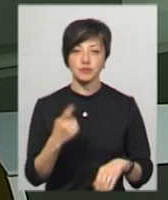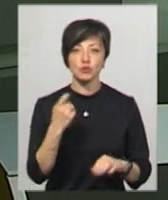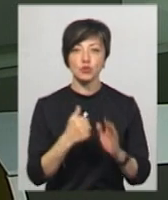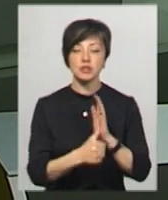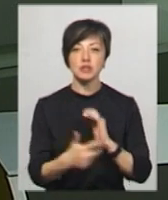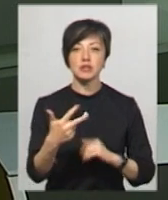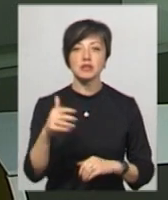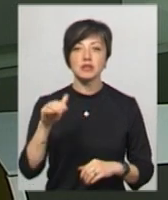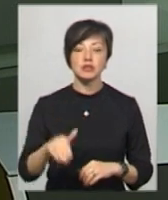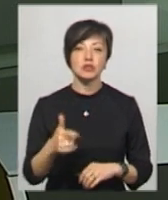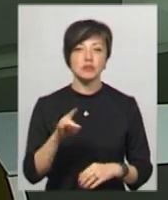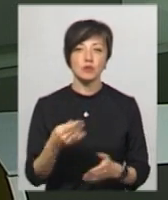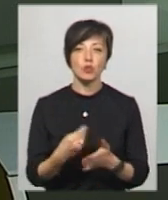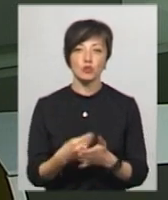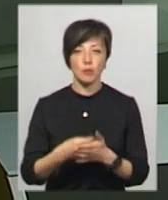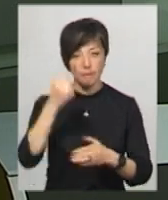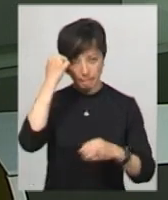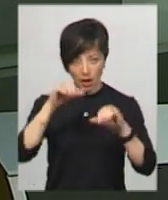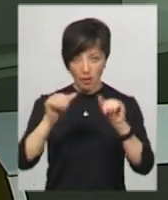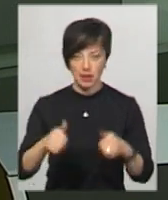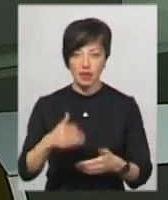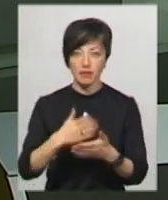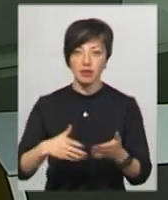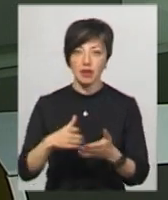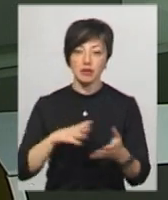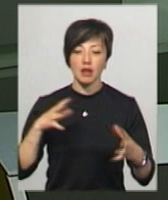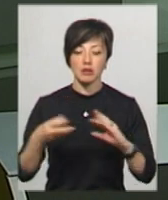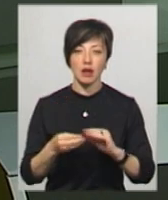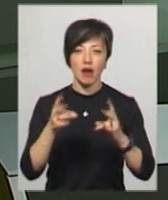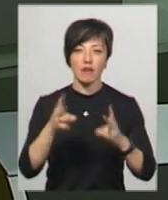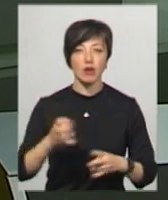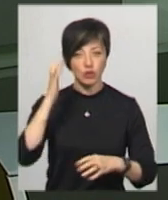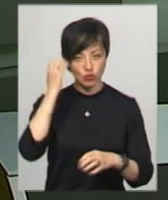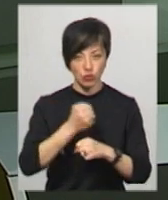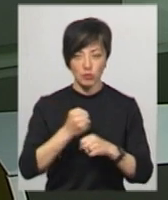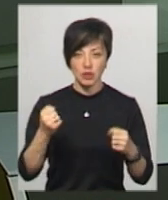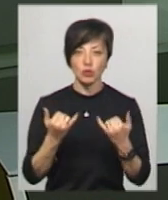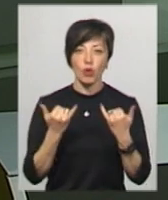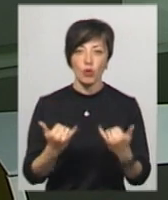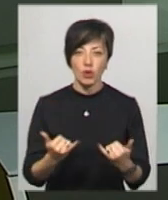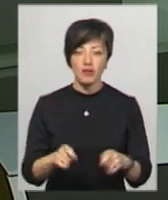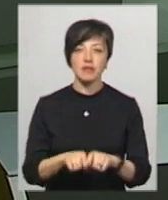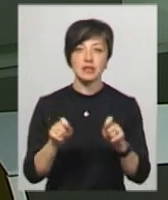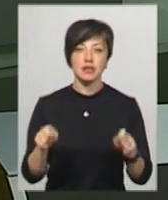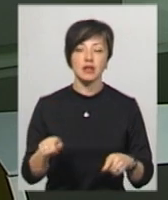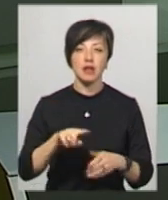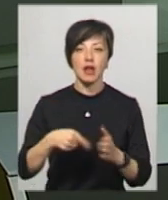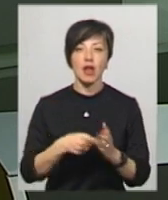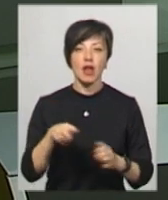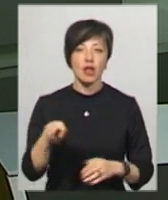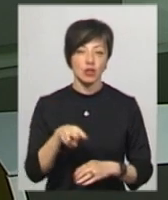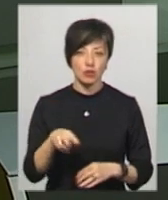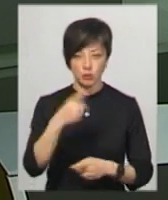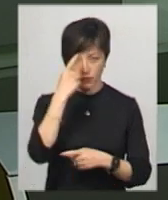163 тисячі гривень коштував пам'ятник ліквідаторам наслідків аварії на Чорнобильській АЕС, який сьогодні відкрили в Литичеві. Про це